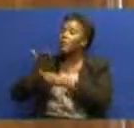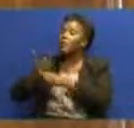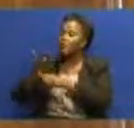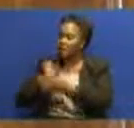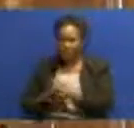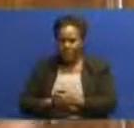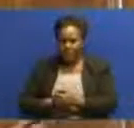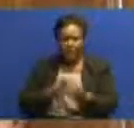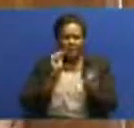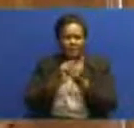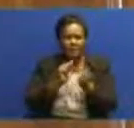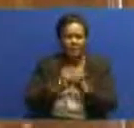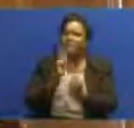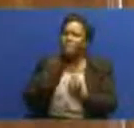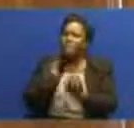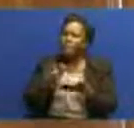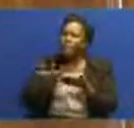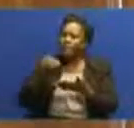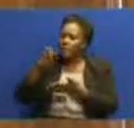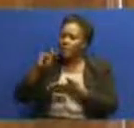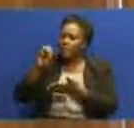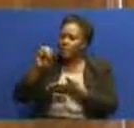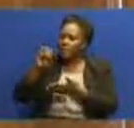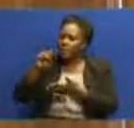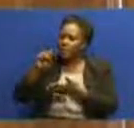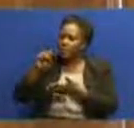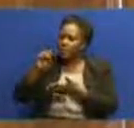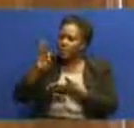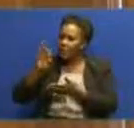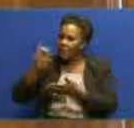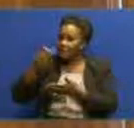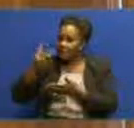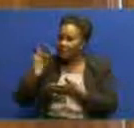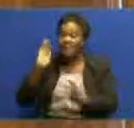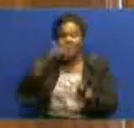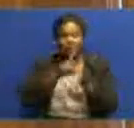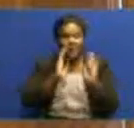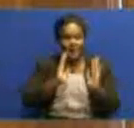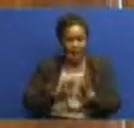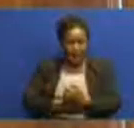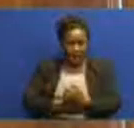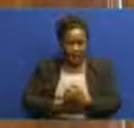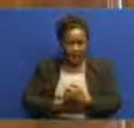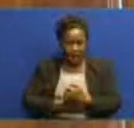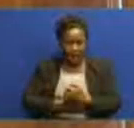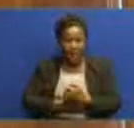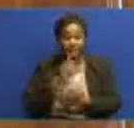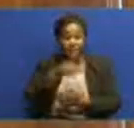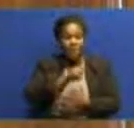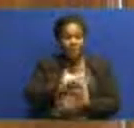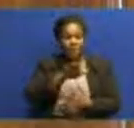mosfet kwa jiri ya mitambo ya kurushia matangazo vimesha wasiri saivi na zungumza viko airport